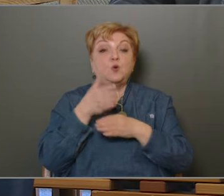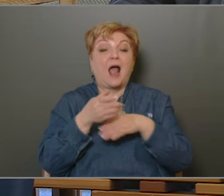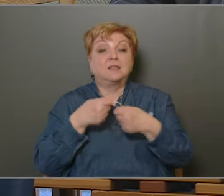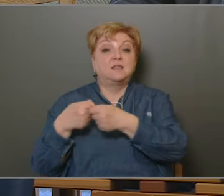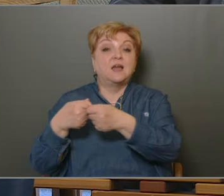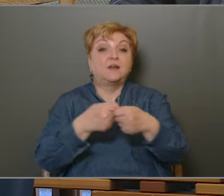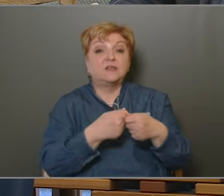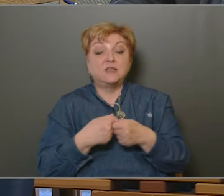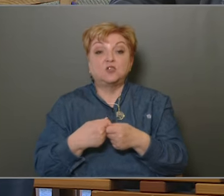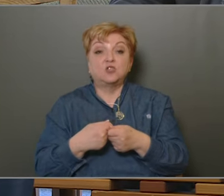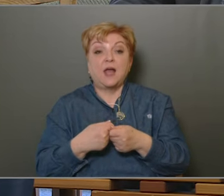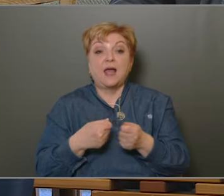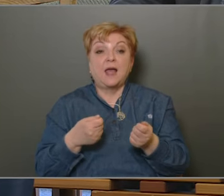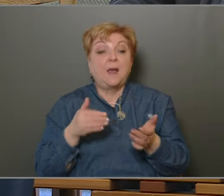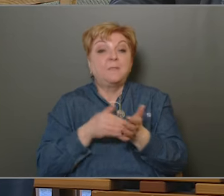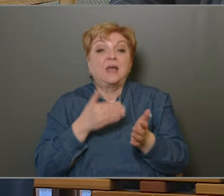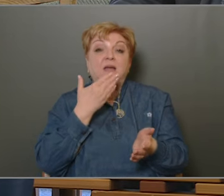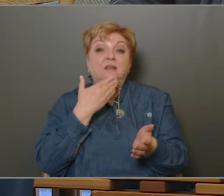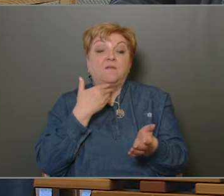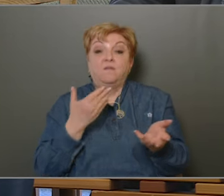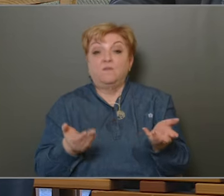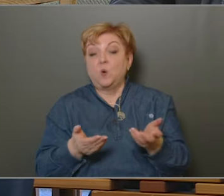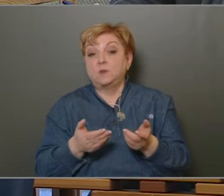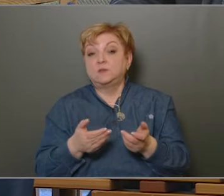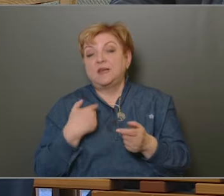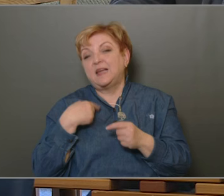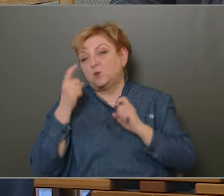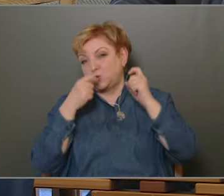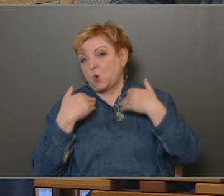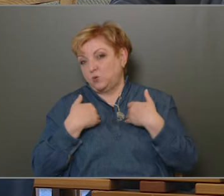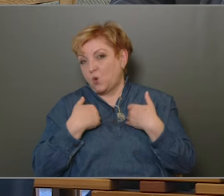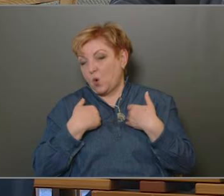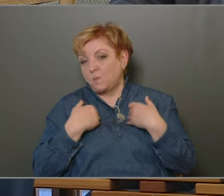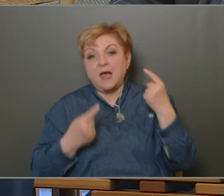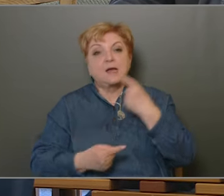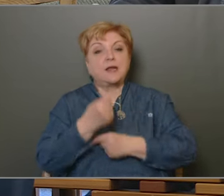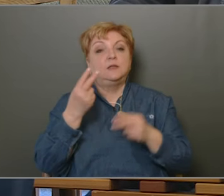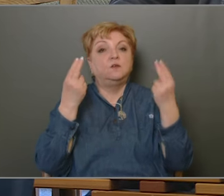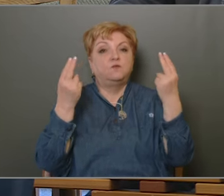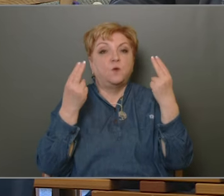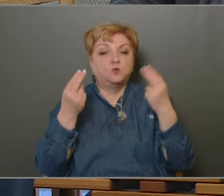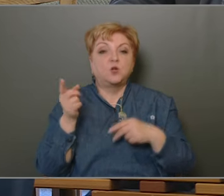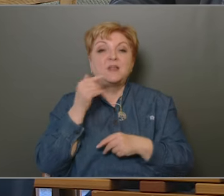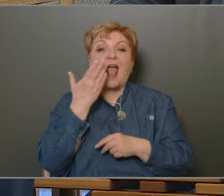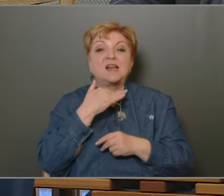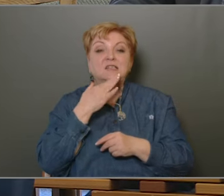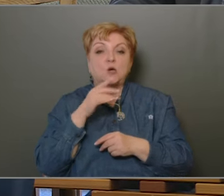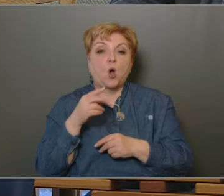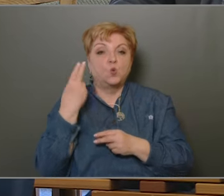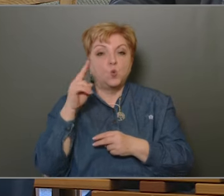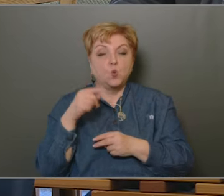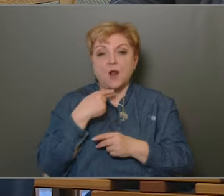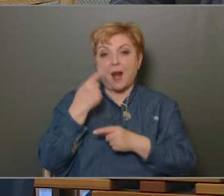átszervezésre még nem került sor. Azt gondolom, hogy rendkívül fontos az, amit a Herzkóra az előző